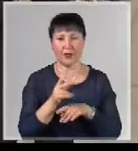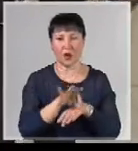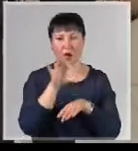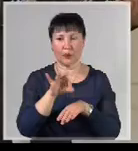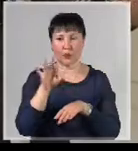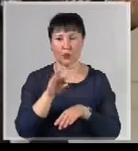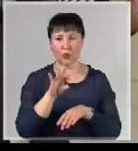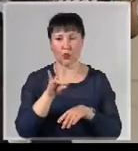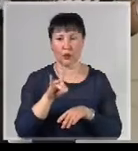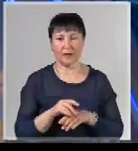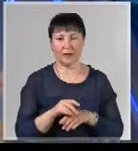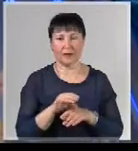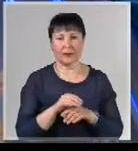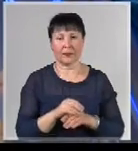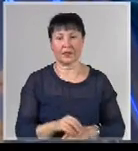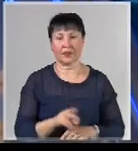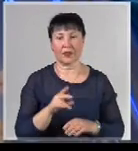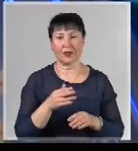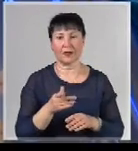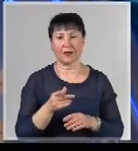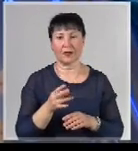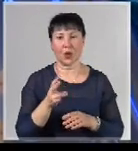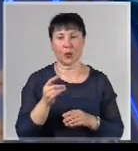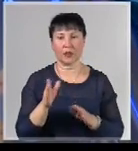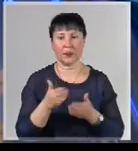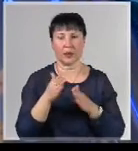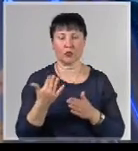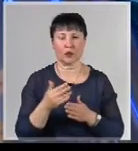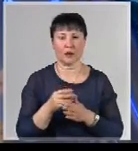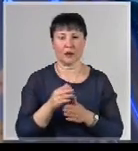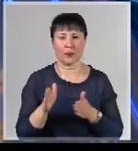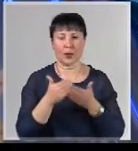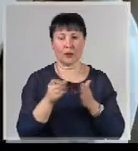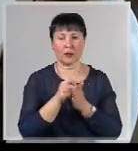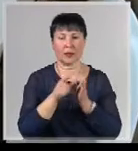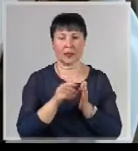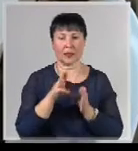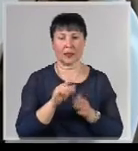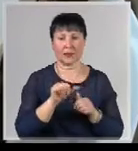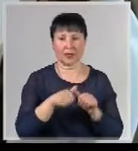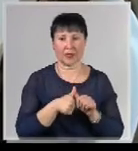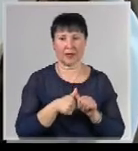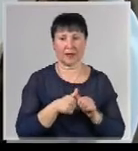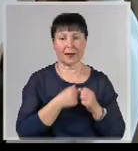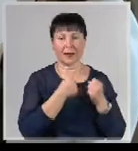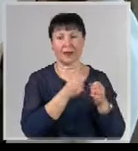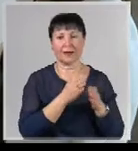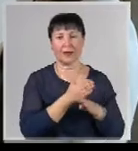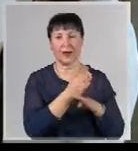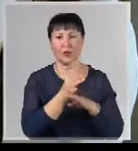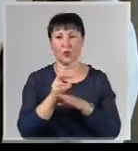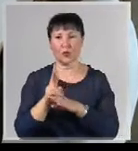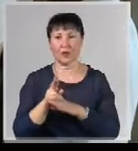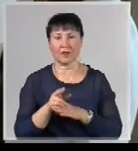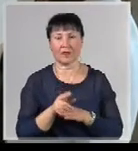всероссийском этапе конкурса. Ангелина народной песни с любимым коллективом поет уже 17 лет. К постоянным гастролям привыкла, но признается, что в вокальном деле